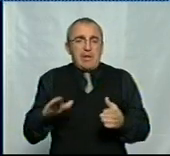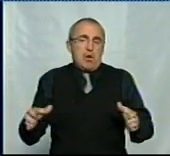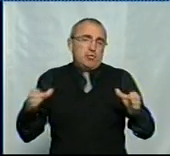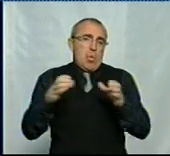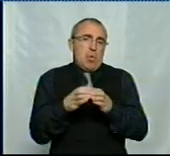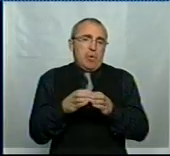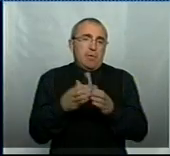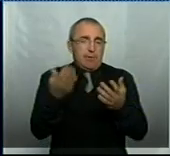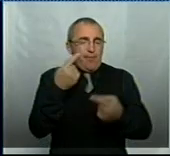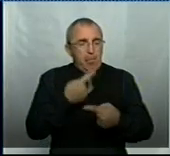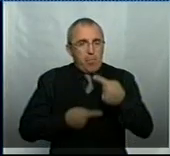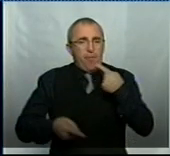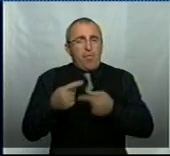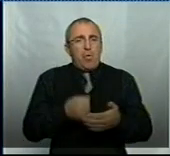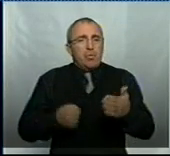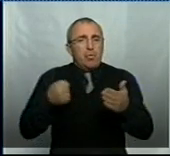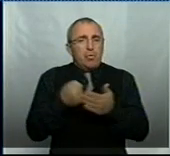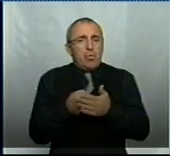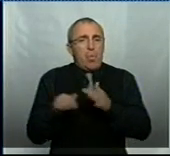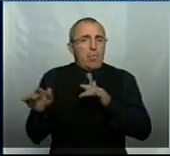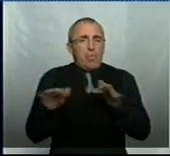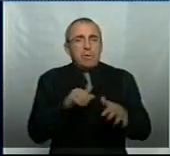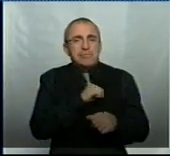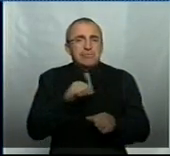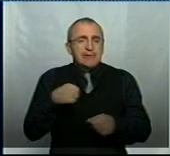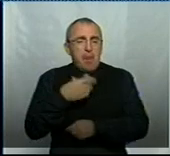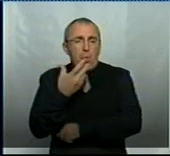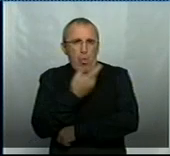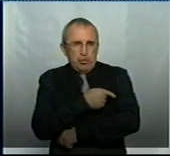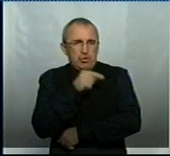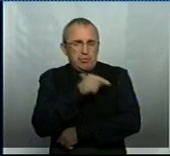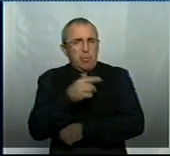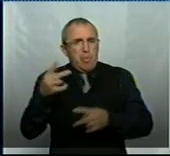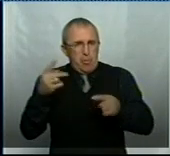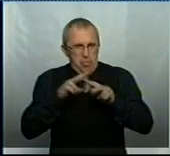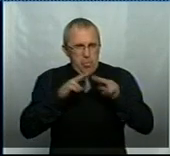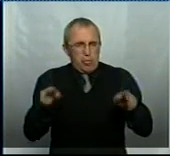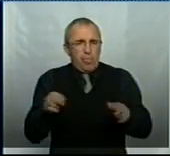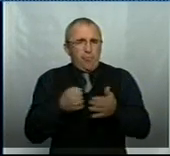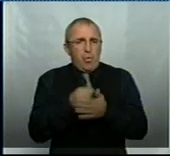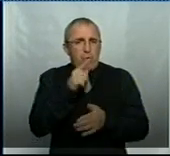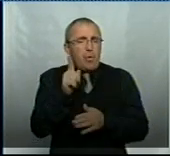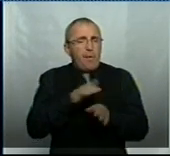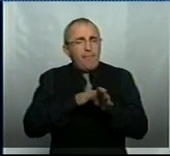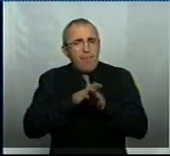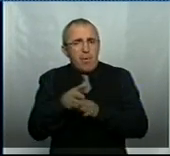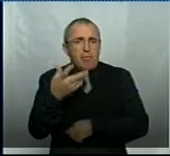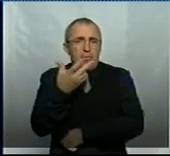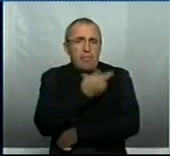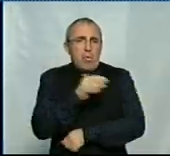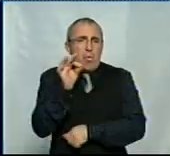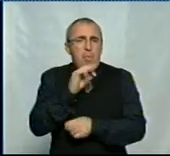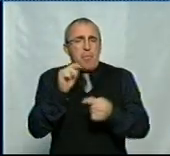Давайте повернемось до процесу самого щеплення. Він подібний до того, як відбувається щеплення